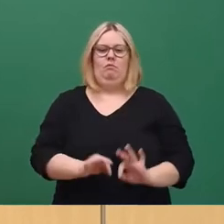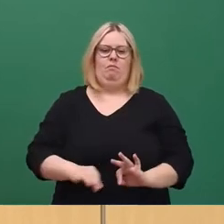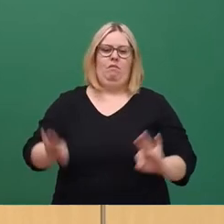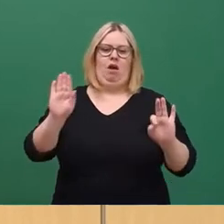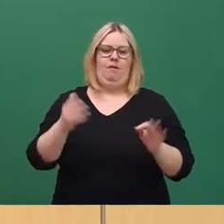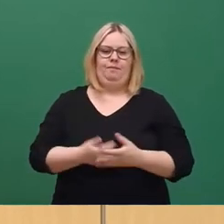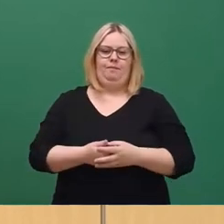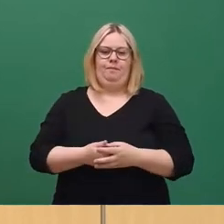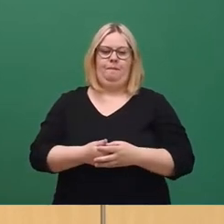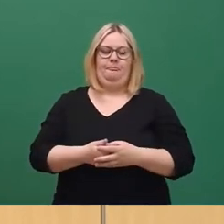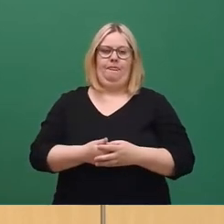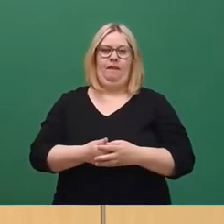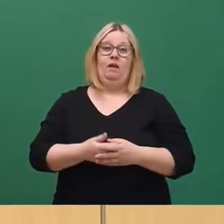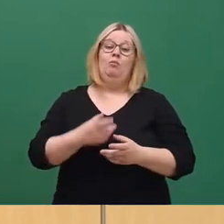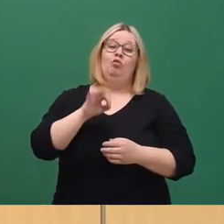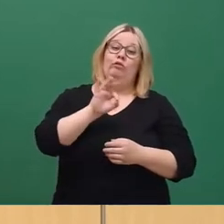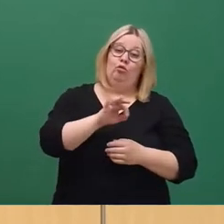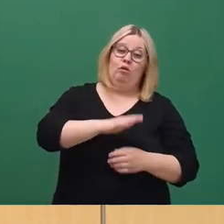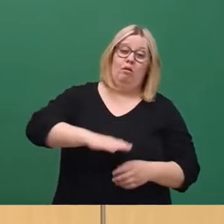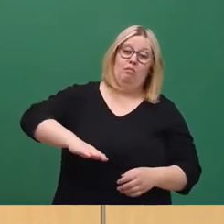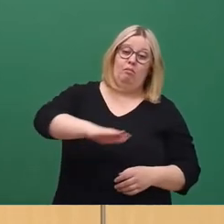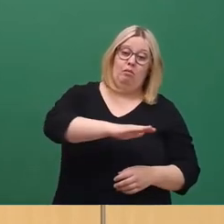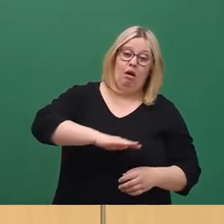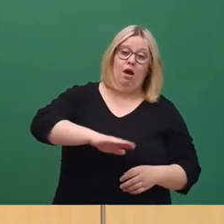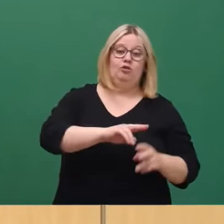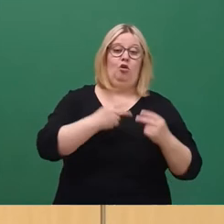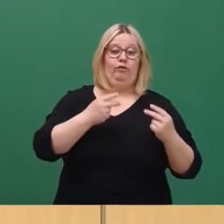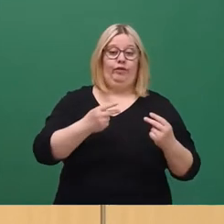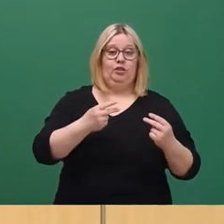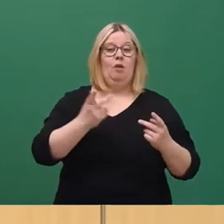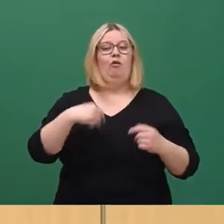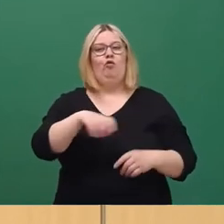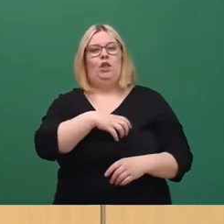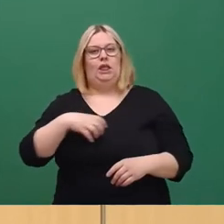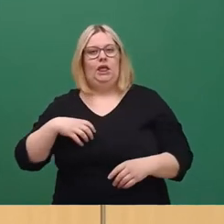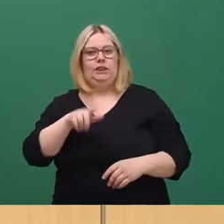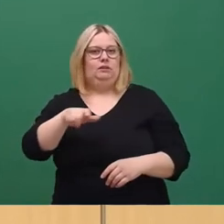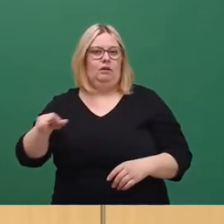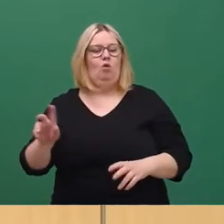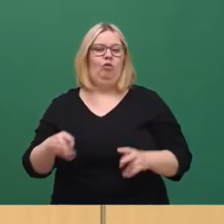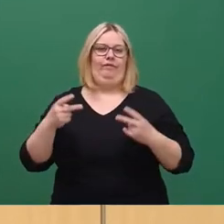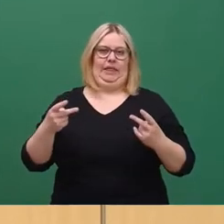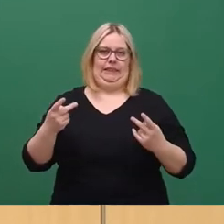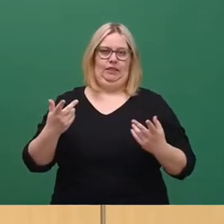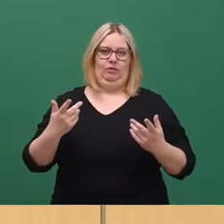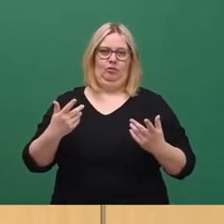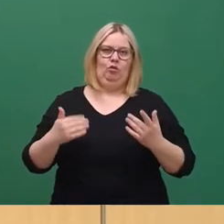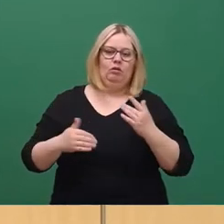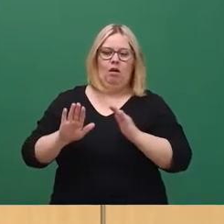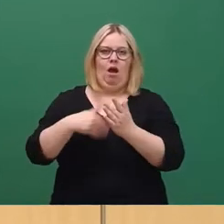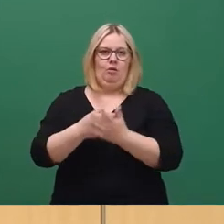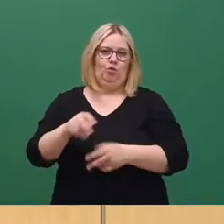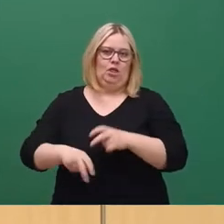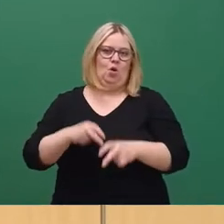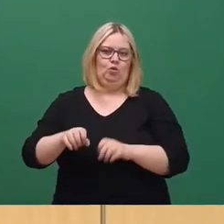Das ist nicht nur für die Branchen gut und wichtig, sondern auch für die Dresdnerinnen und Dresdner, die diese neu geschafftenen Angebote in Anspruch